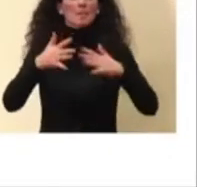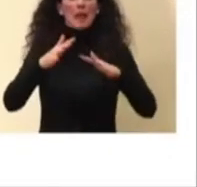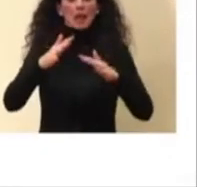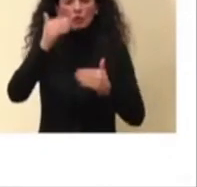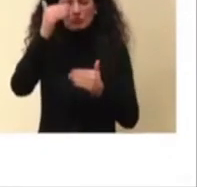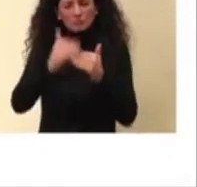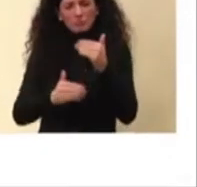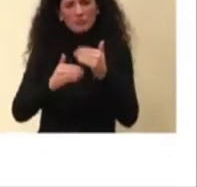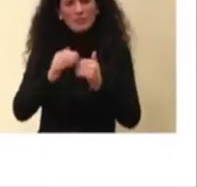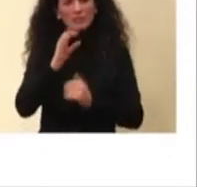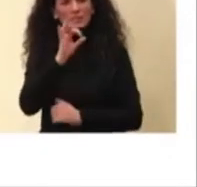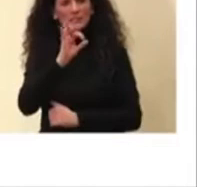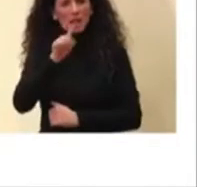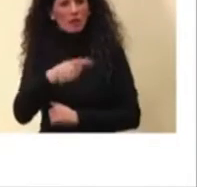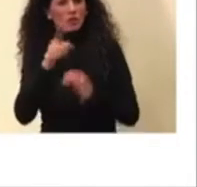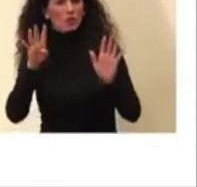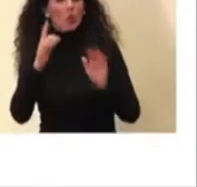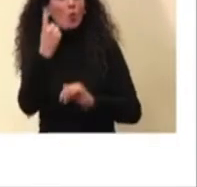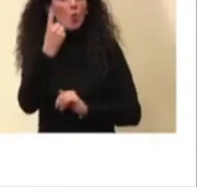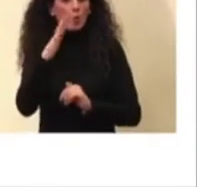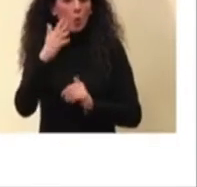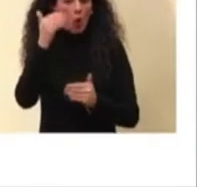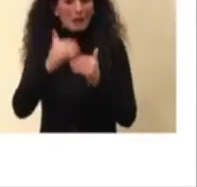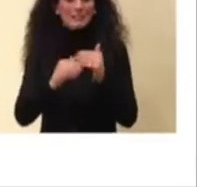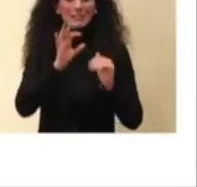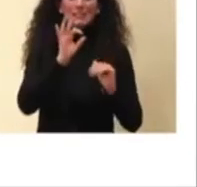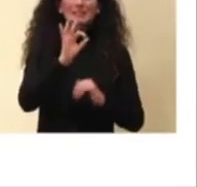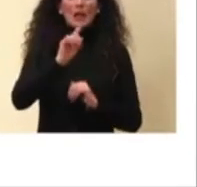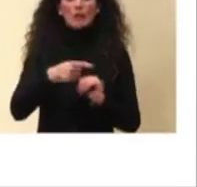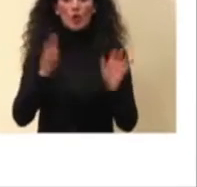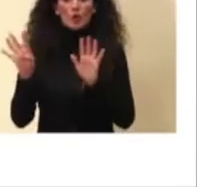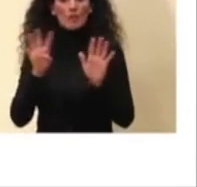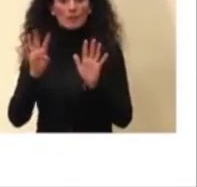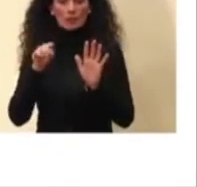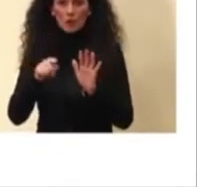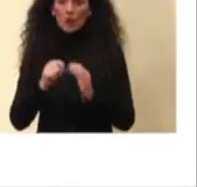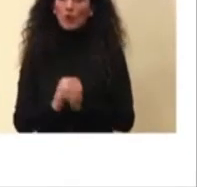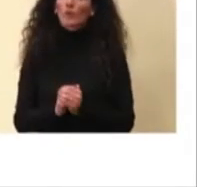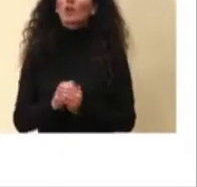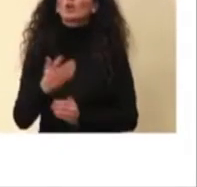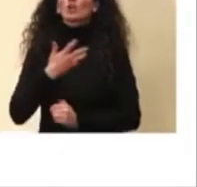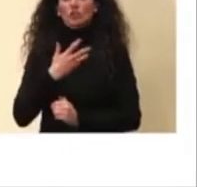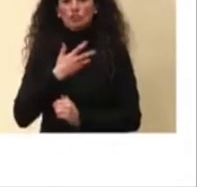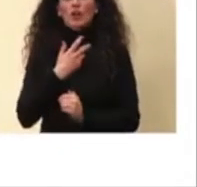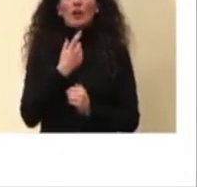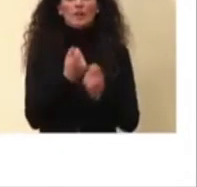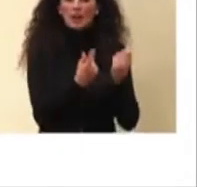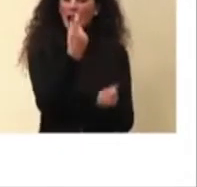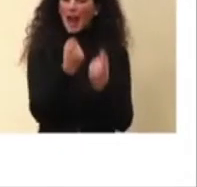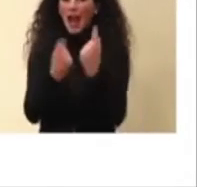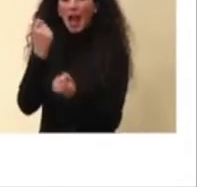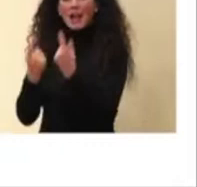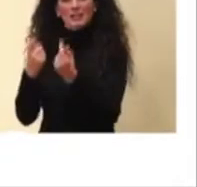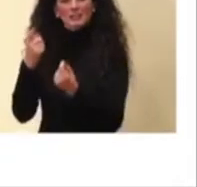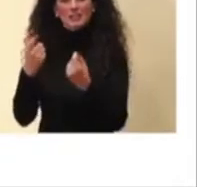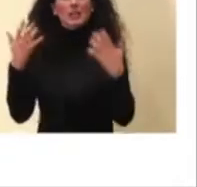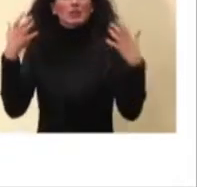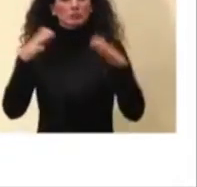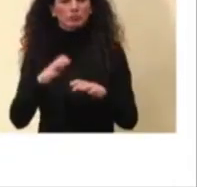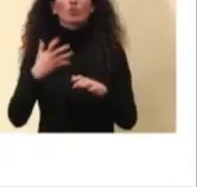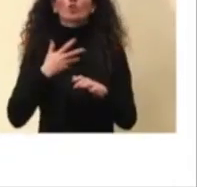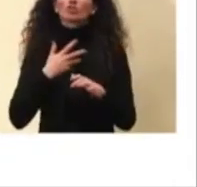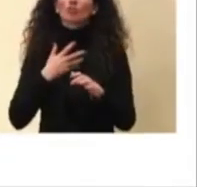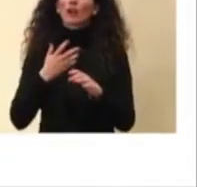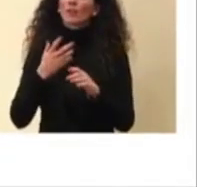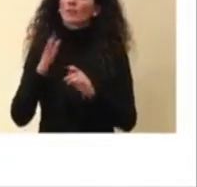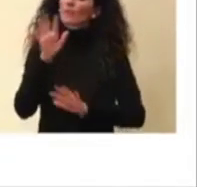,99 come vedete, 12 regioni però segnalano una crescita dei casi in almeno uno dei due flussi, sapete che noi raccogliamo sempre i flussi,